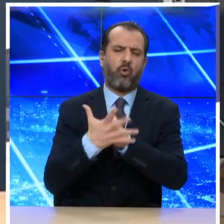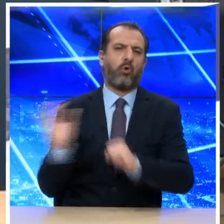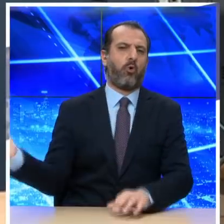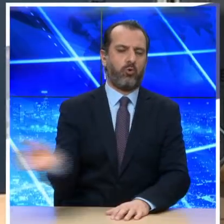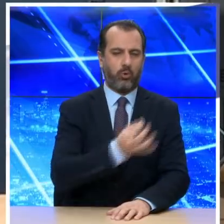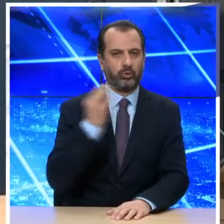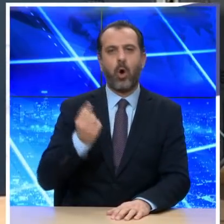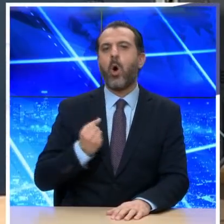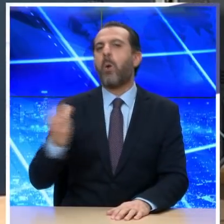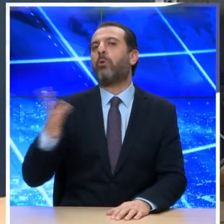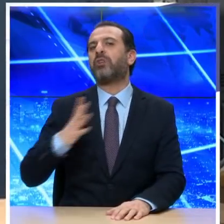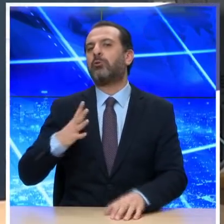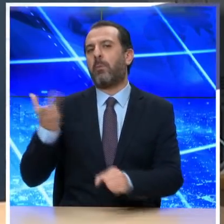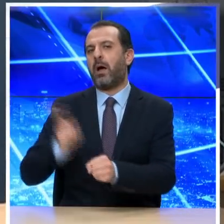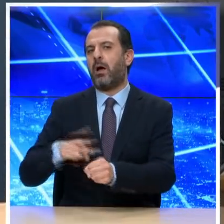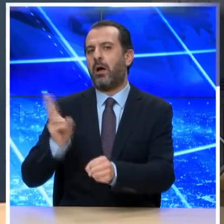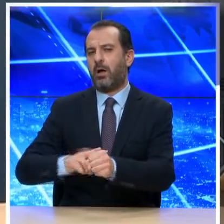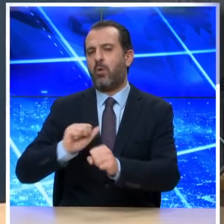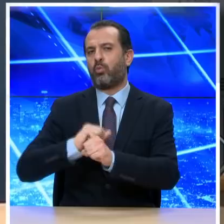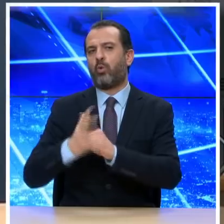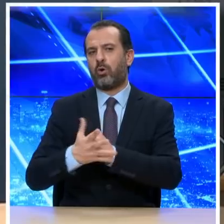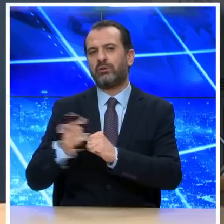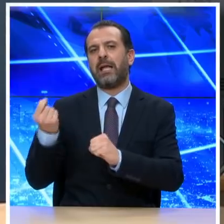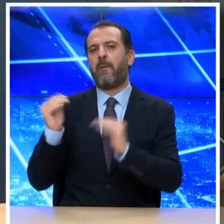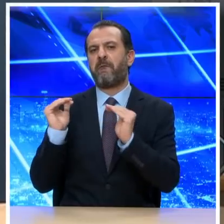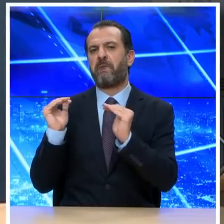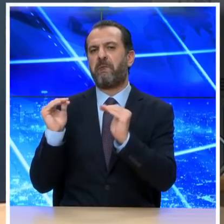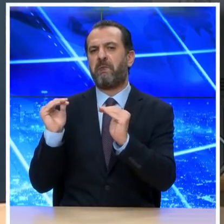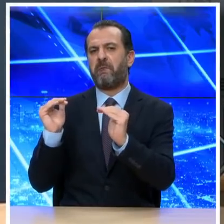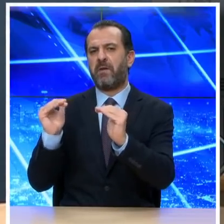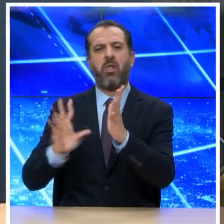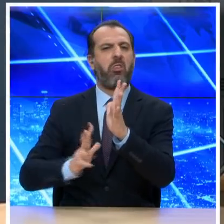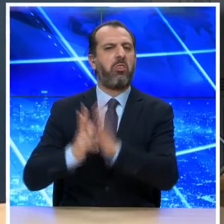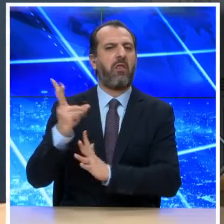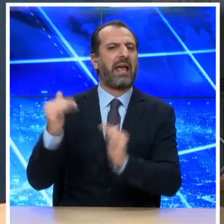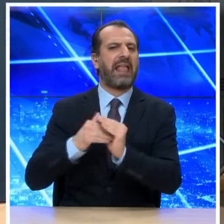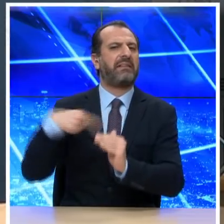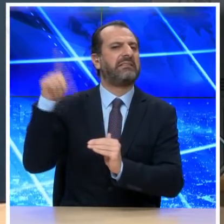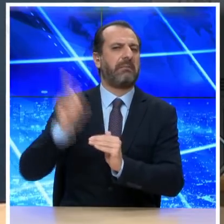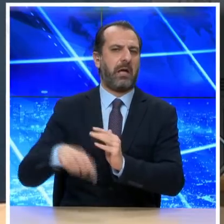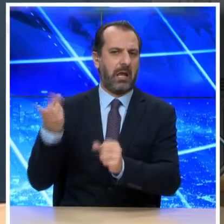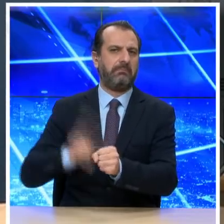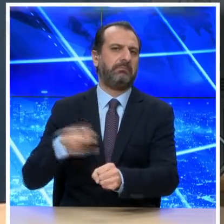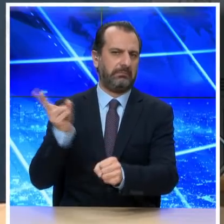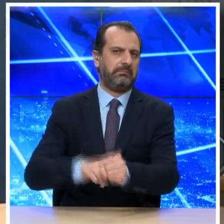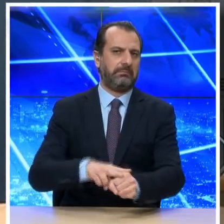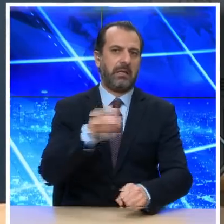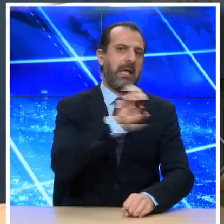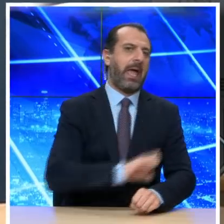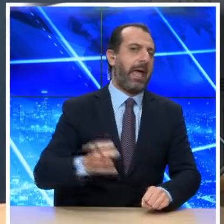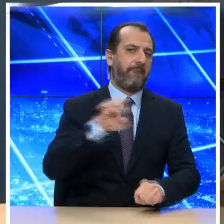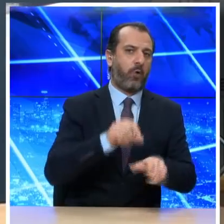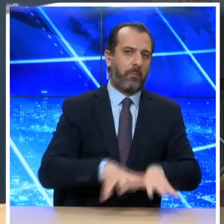αριθμός των ατόμων που καταλήγουν με SARS-CoV-2 φαίνεται ότι έχει πλέον σταθεροποιηθεί περίπου στις 12.000 ανά ημέρα. Στην Ευρώπη, η